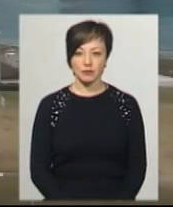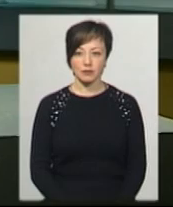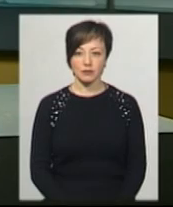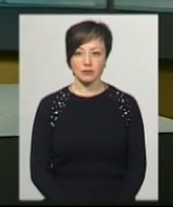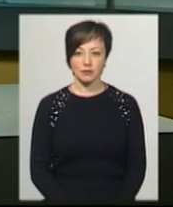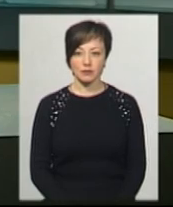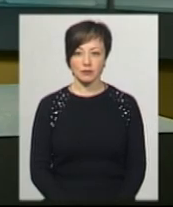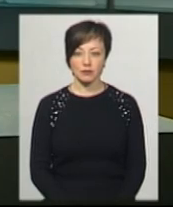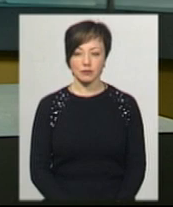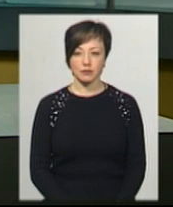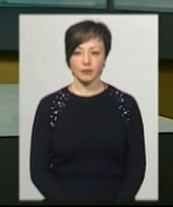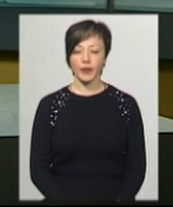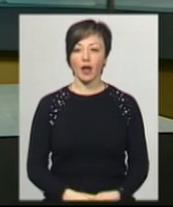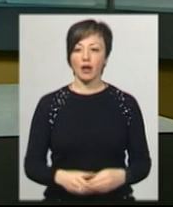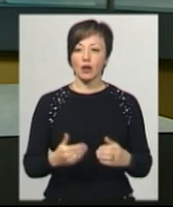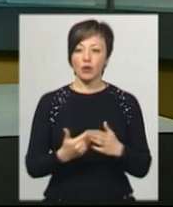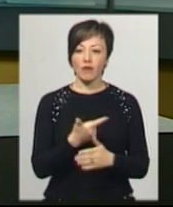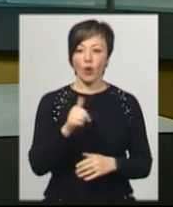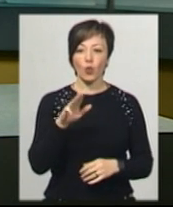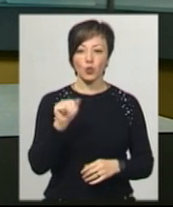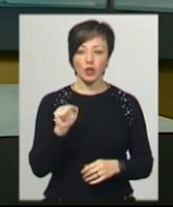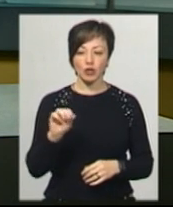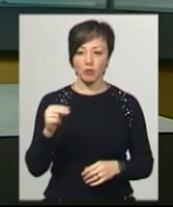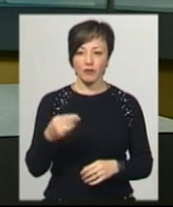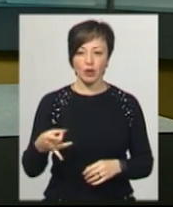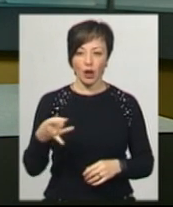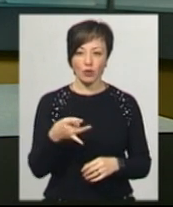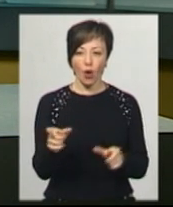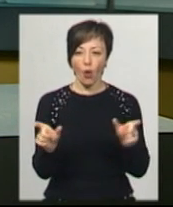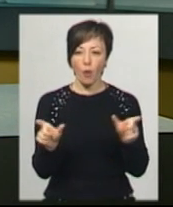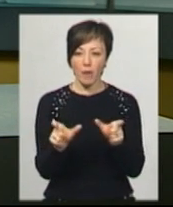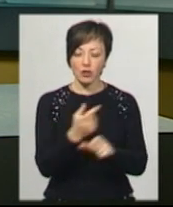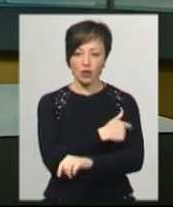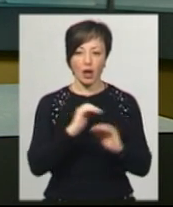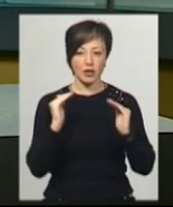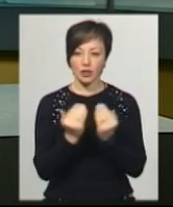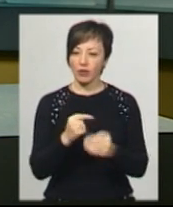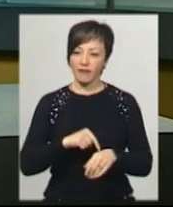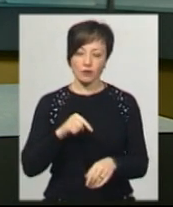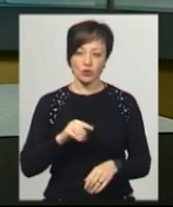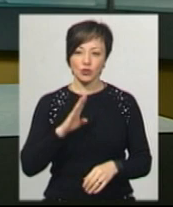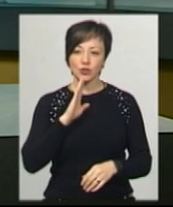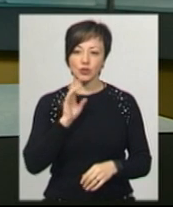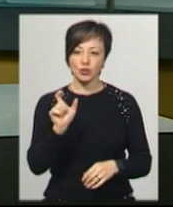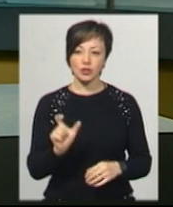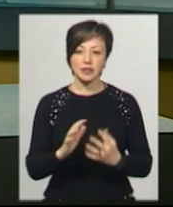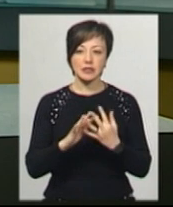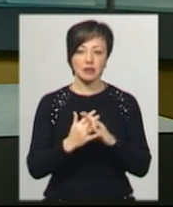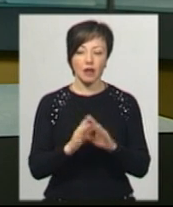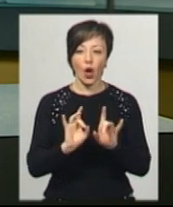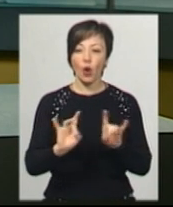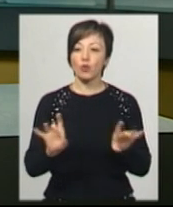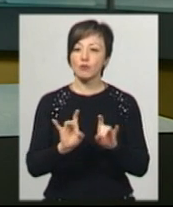У Новій Гуті Чемеровецького району обмежень на час карантину не відчули. Жителька села Валентина Люлько